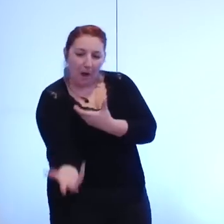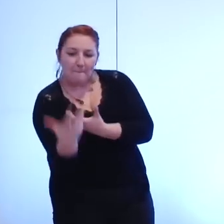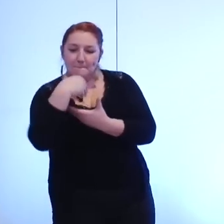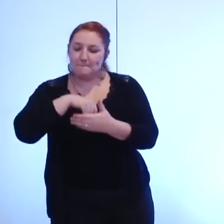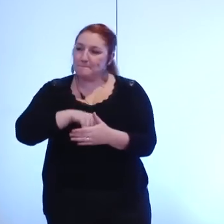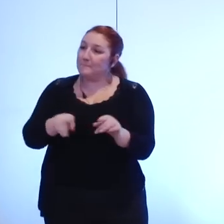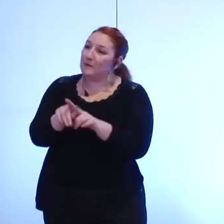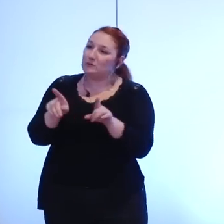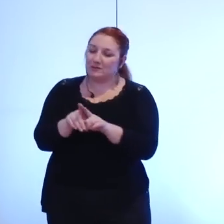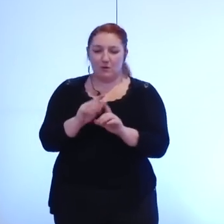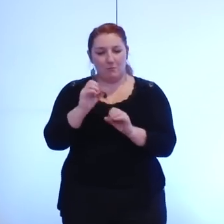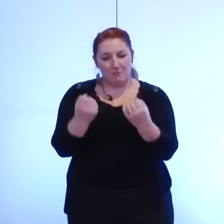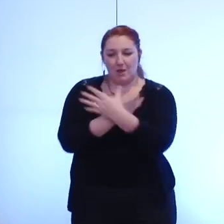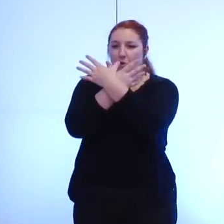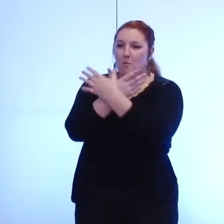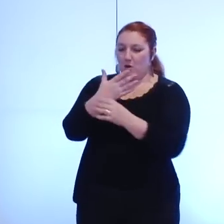compétences dû à la métropole